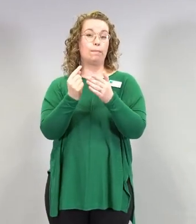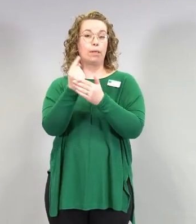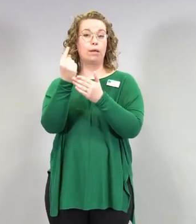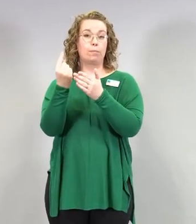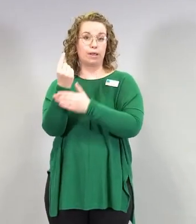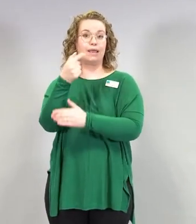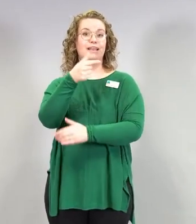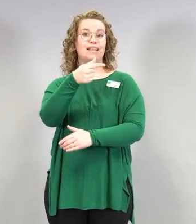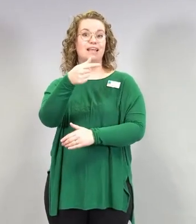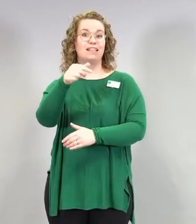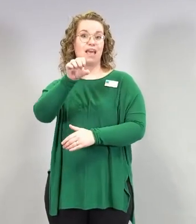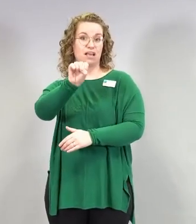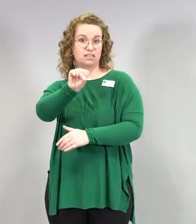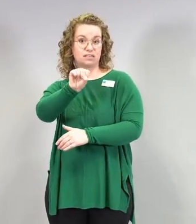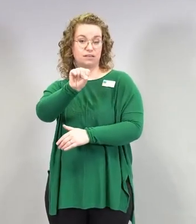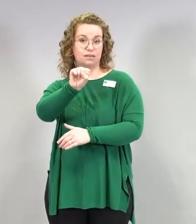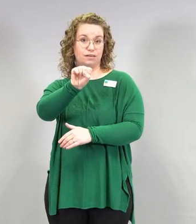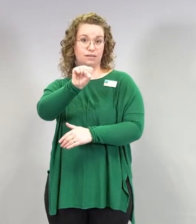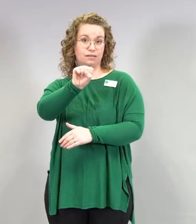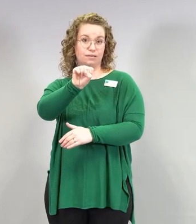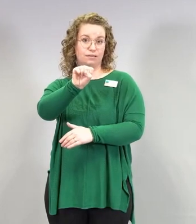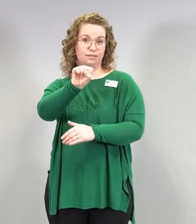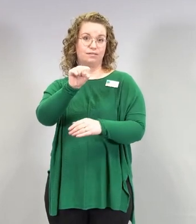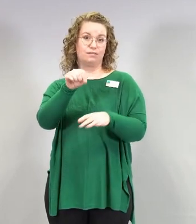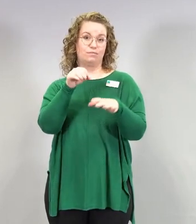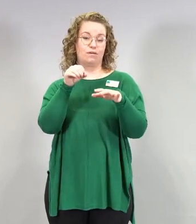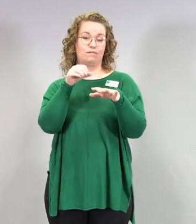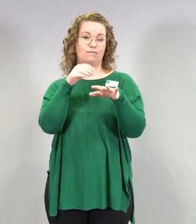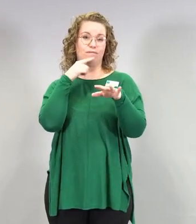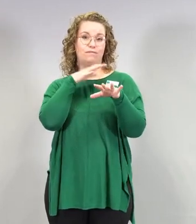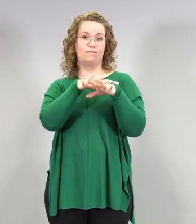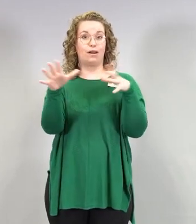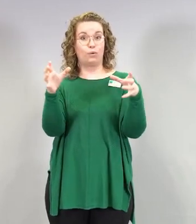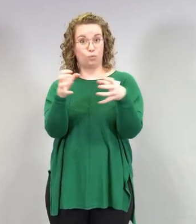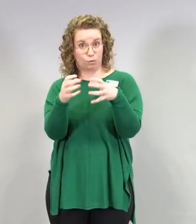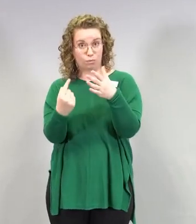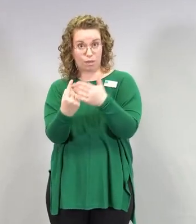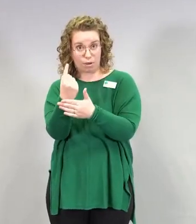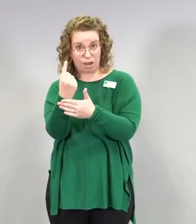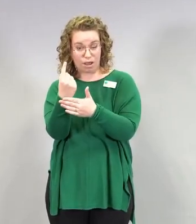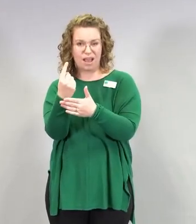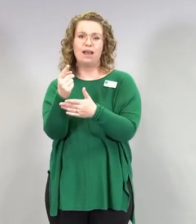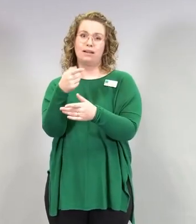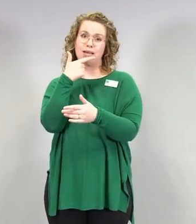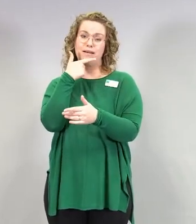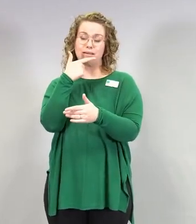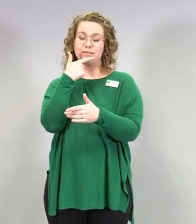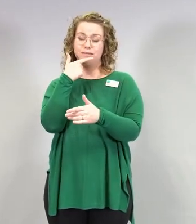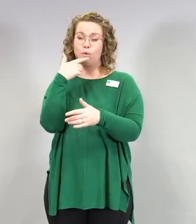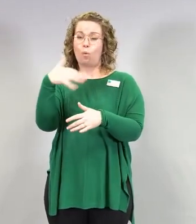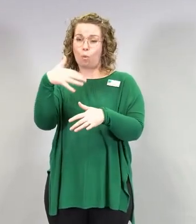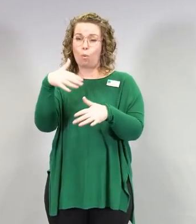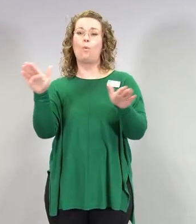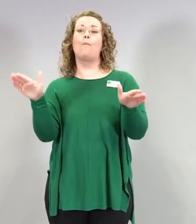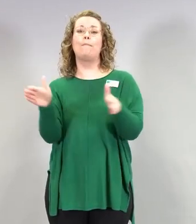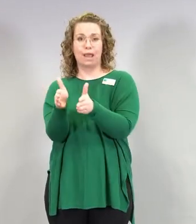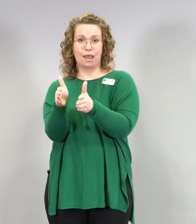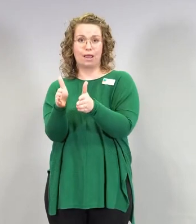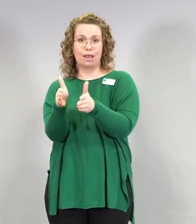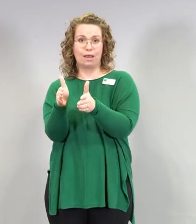näissä vanhemmissa ikäryhmissä, niin kuitenkin niiden riski on huomattavasti pienempi suhteessa sitten